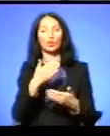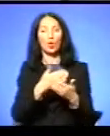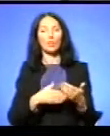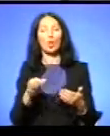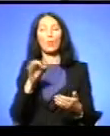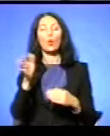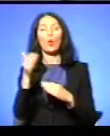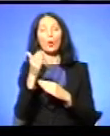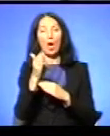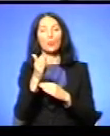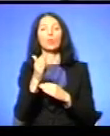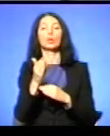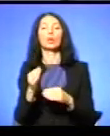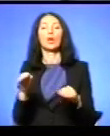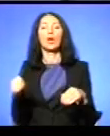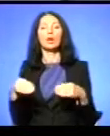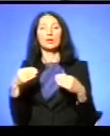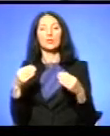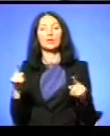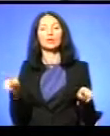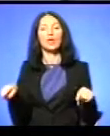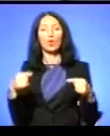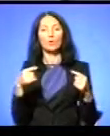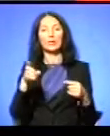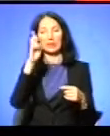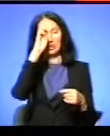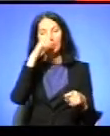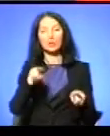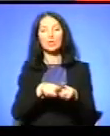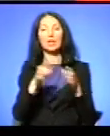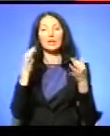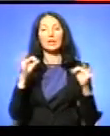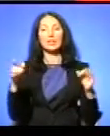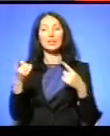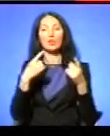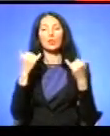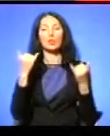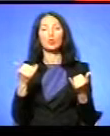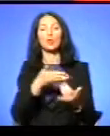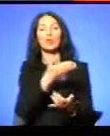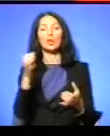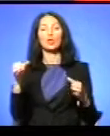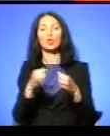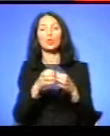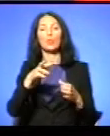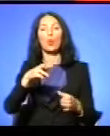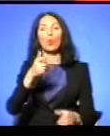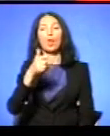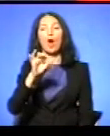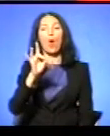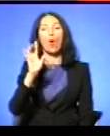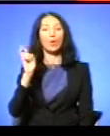прапор, становлення, державності та незалежність Говоримо сьогодні у нашій студії з Миколою Горбалем Письменником,